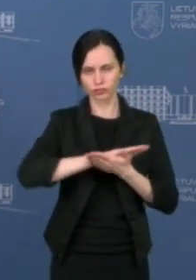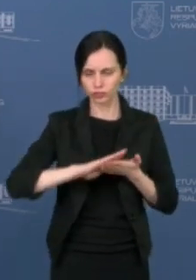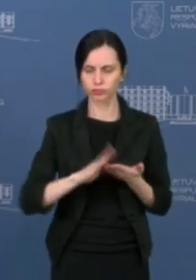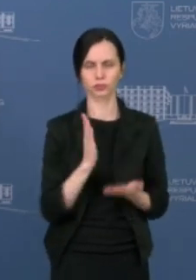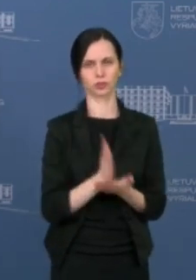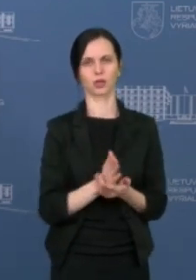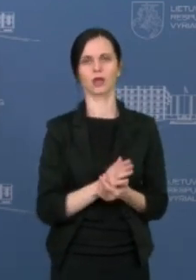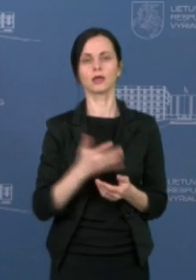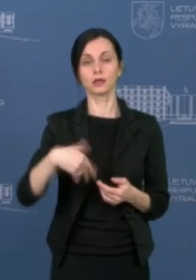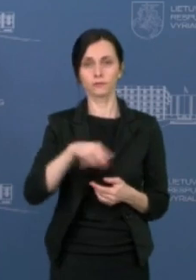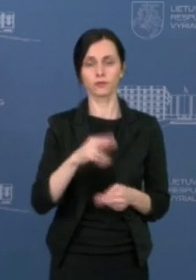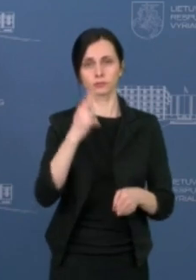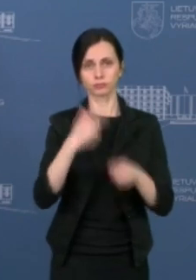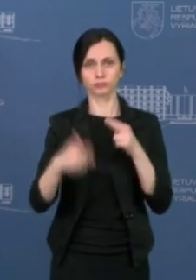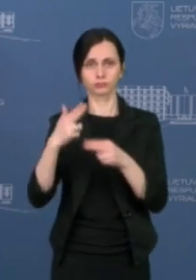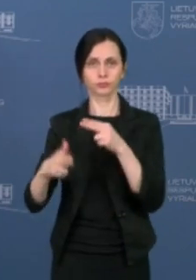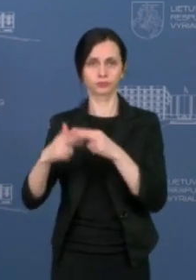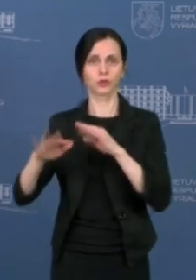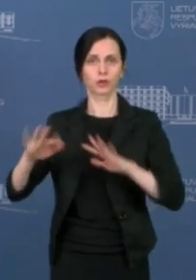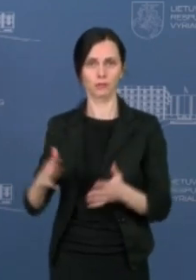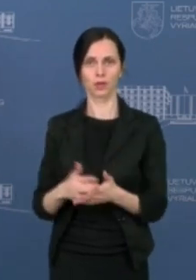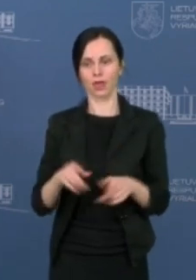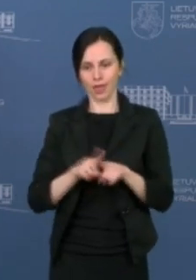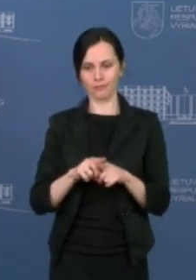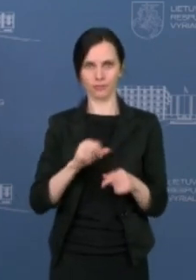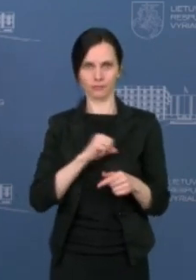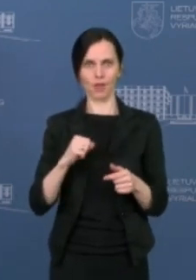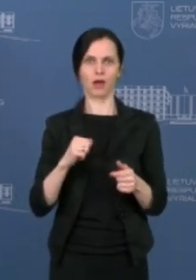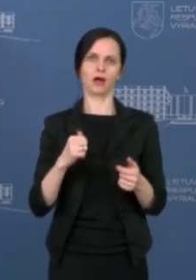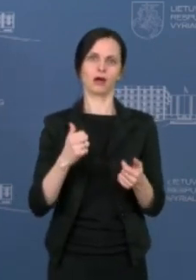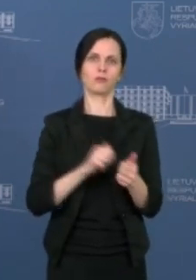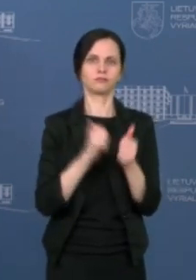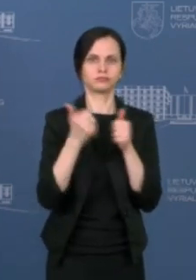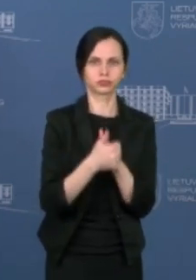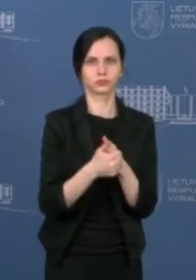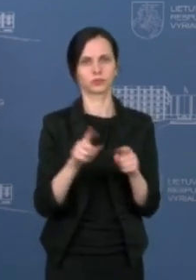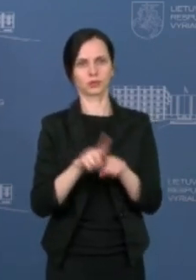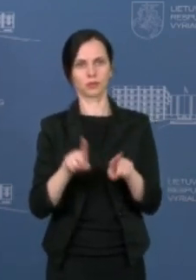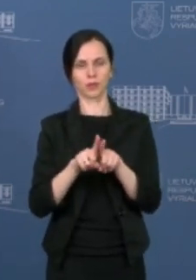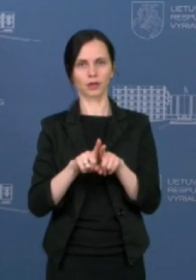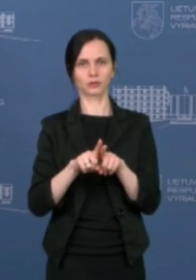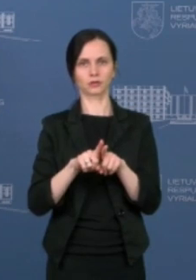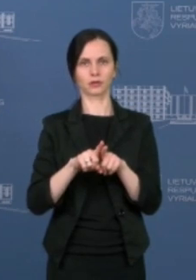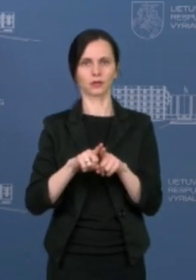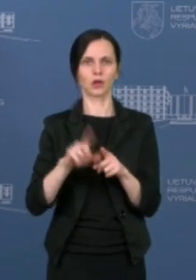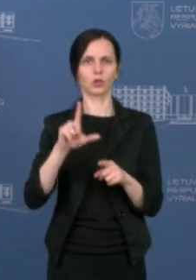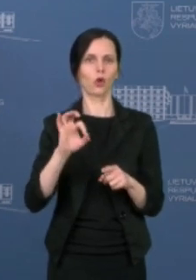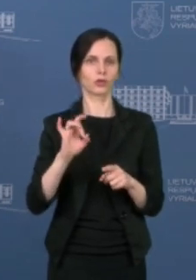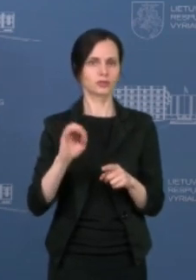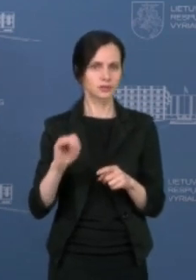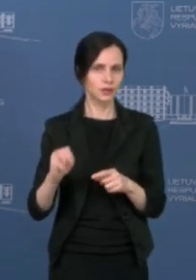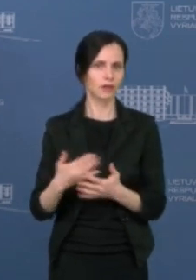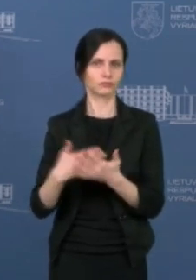dabar visus tuos sprendimus tiesiog lemia tiesiog prioritetų eilė, logistikos dalykai ir tiesiog